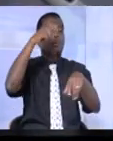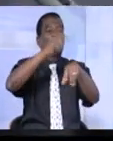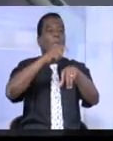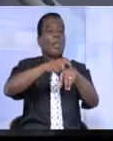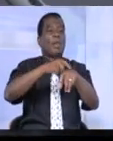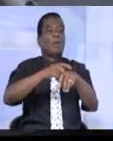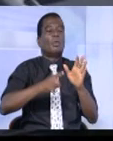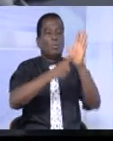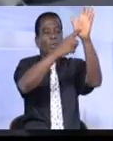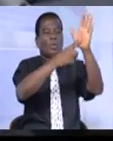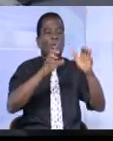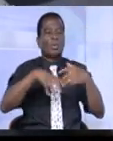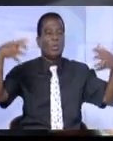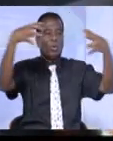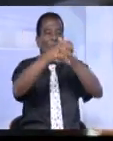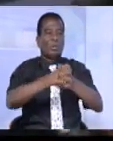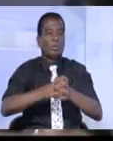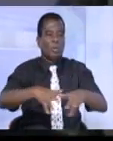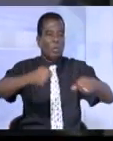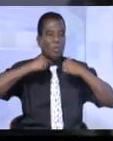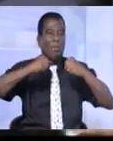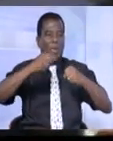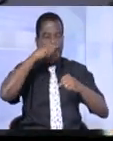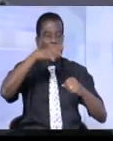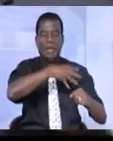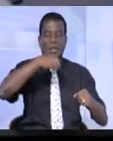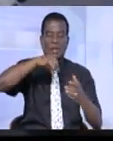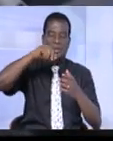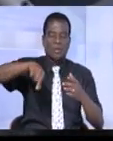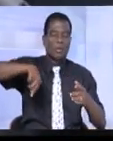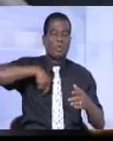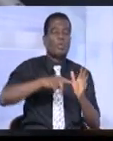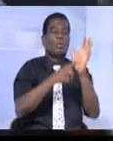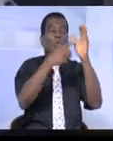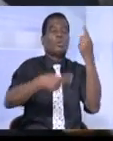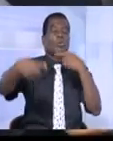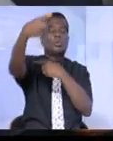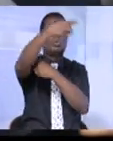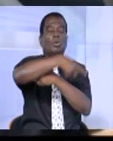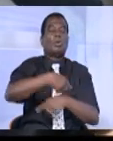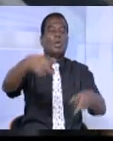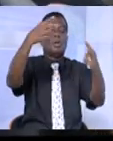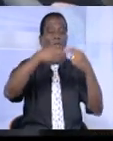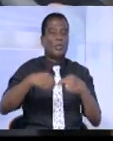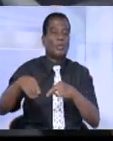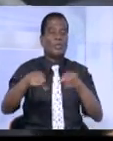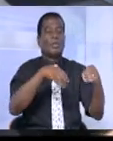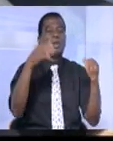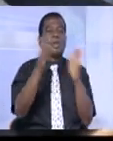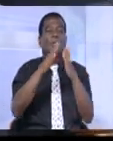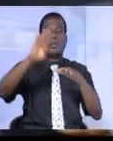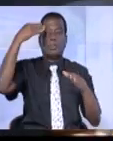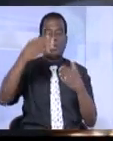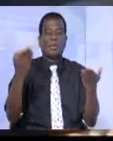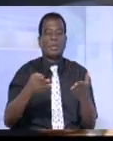de montrer notre union, notre force. Et c'est ce que nous démontrons aujourd'hui en venant tenir le Conseil des ministres